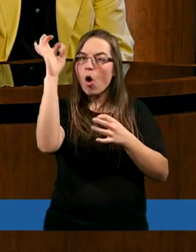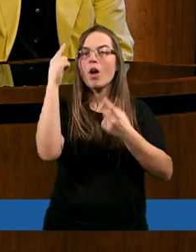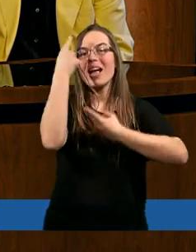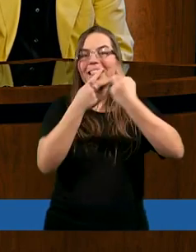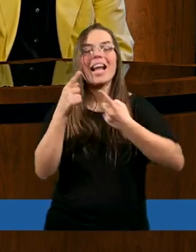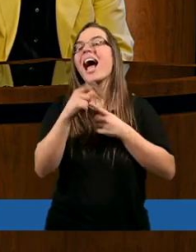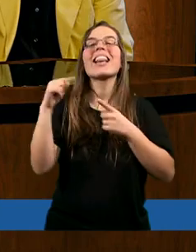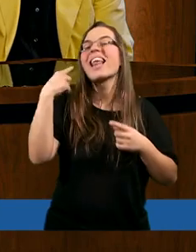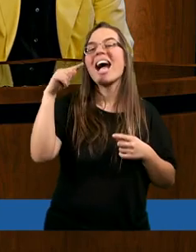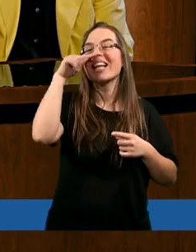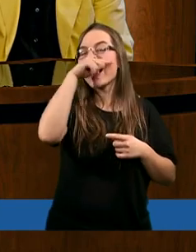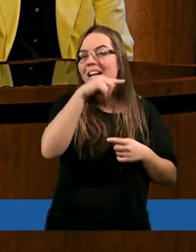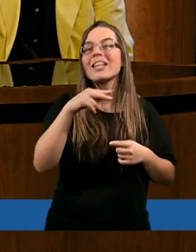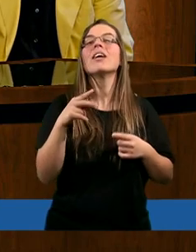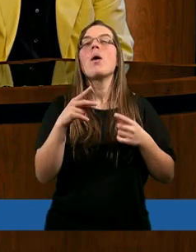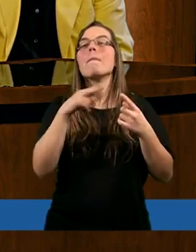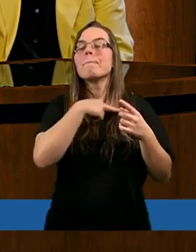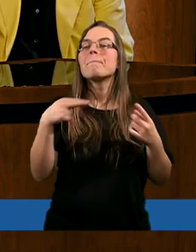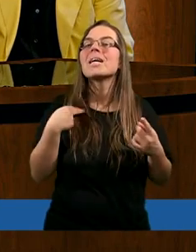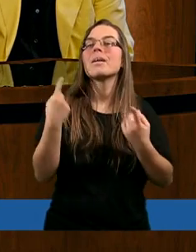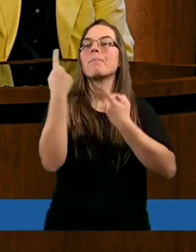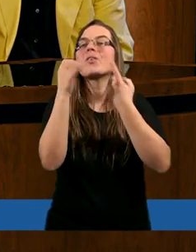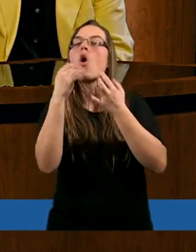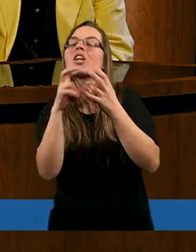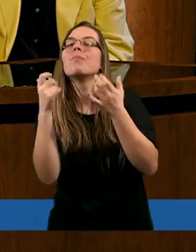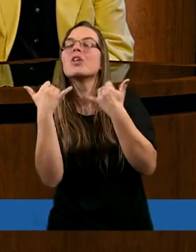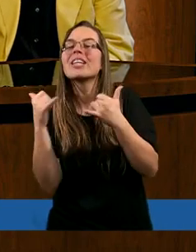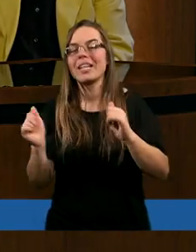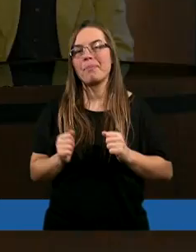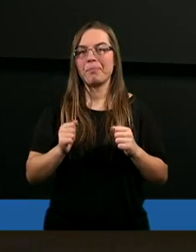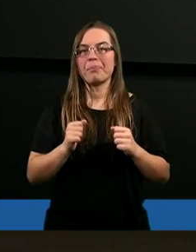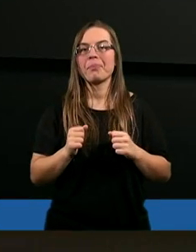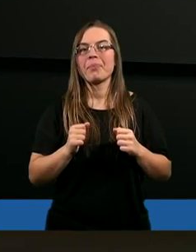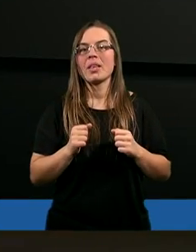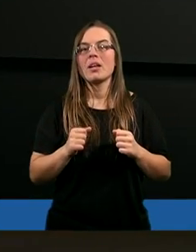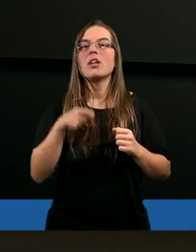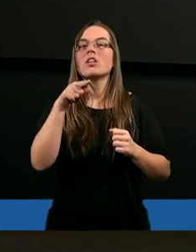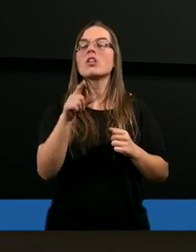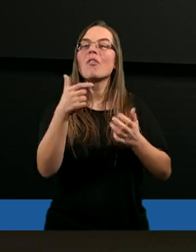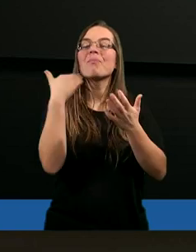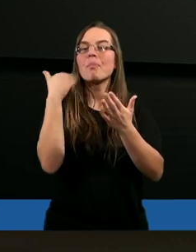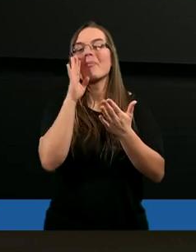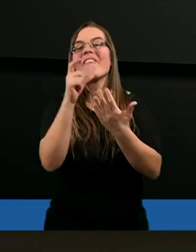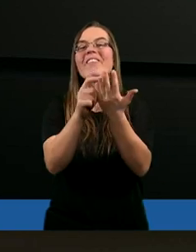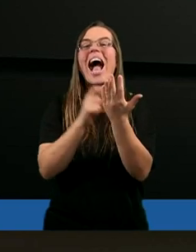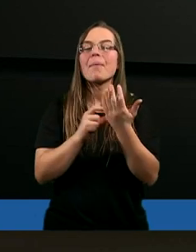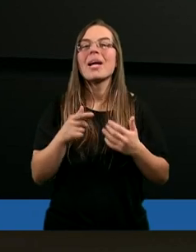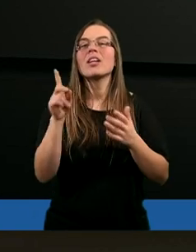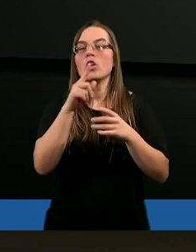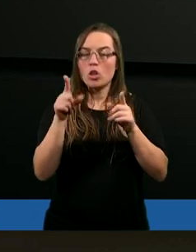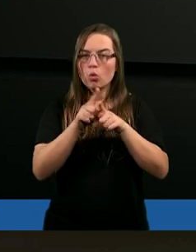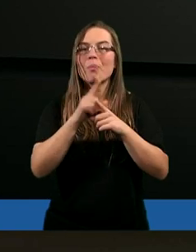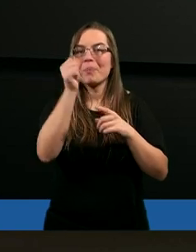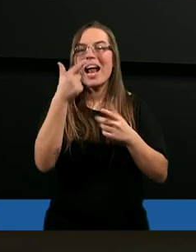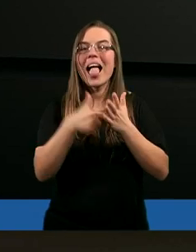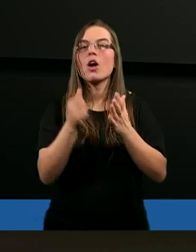a niestety myśli kombinuje i dochodzi do złych wniosków. Spójrzmy na podobny fragment również z pierwszego